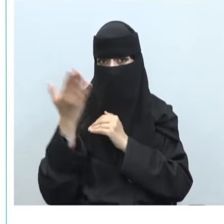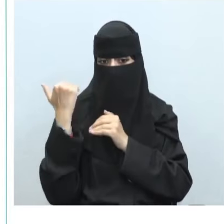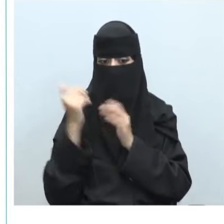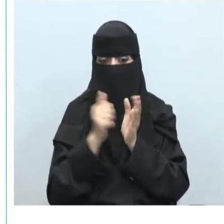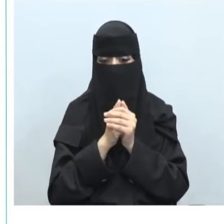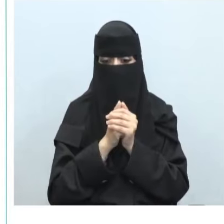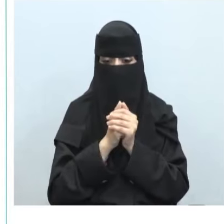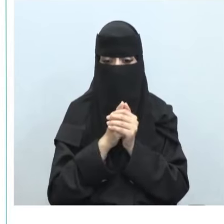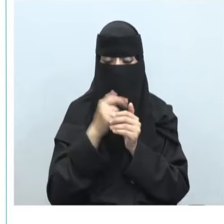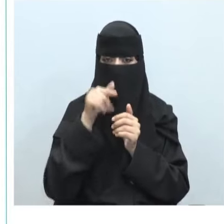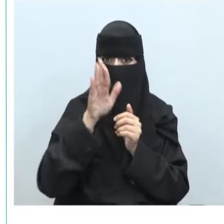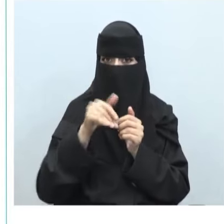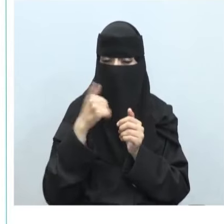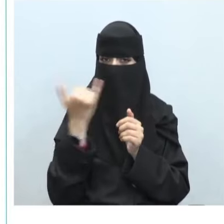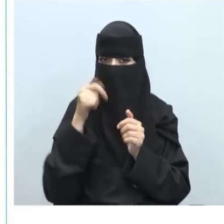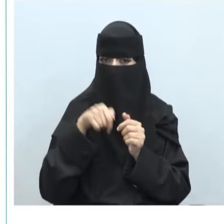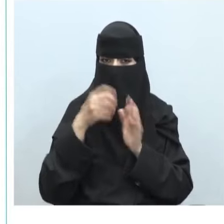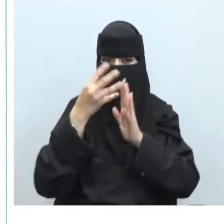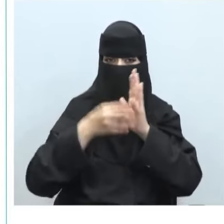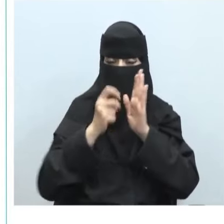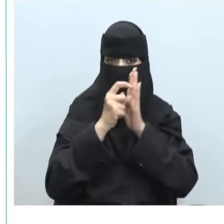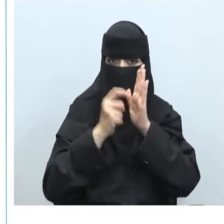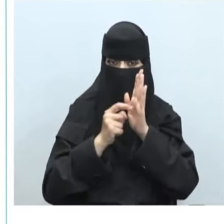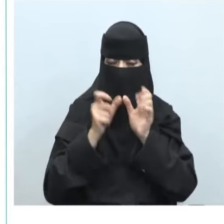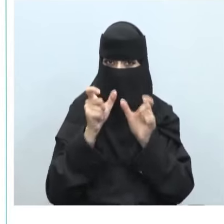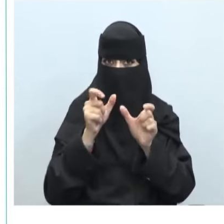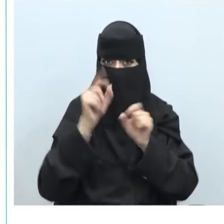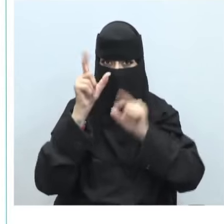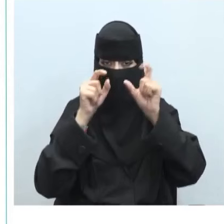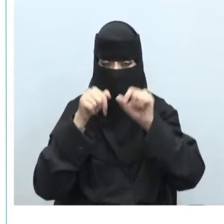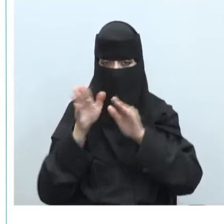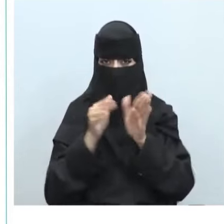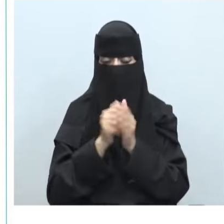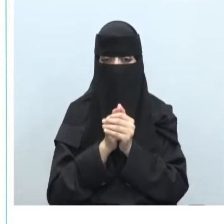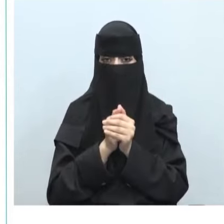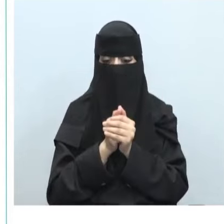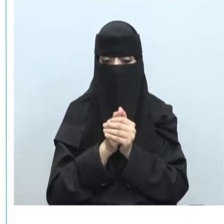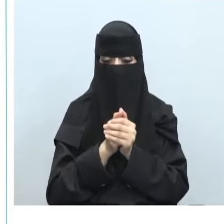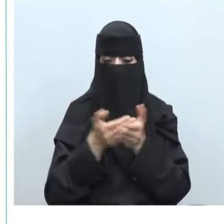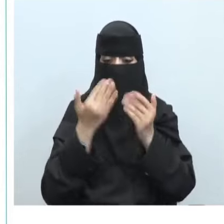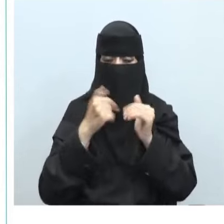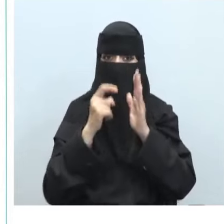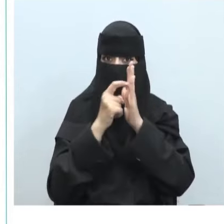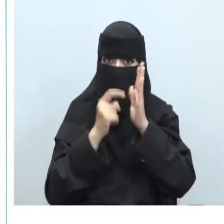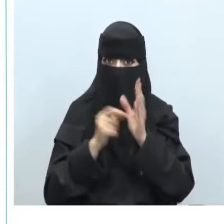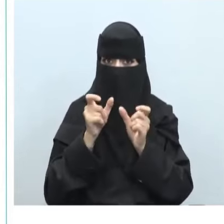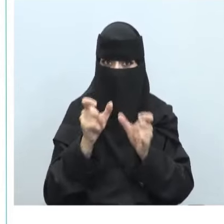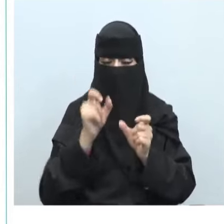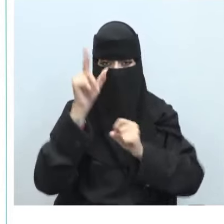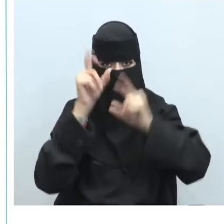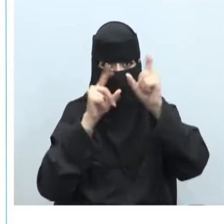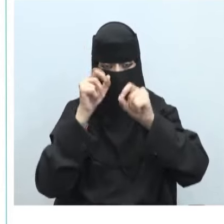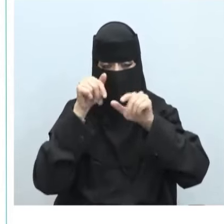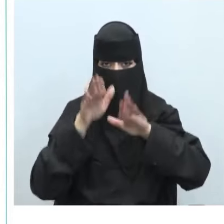السابق تعلمنا على أهمية تشريعات الأمن السبراني وقوانينه أيضا قوانين